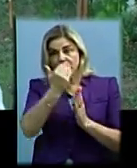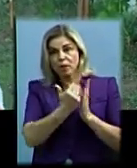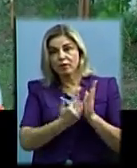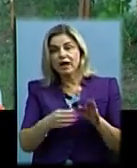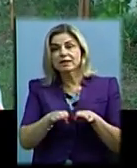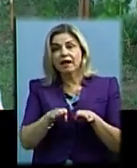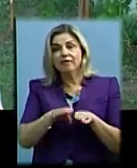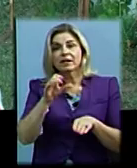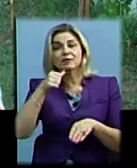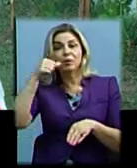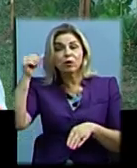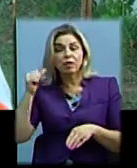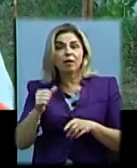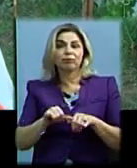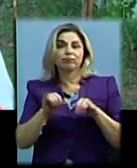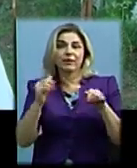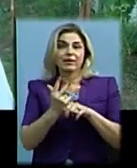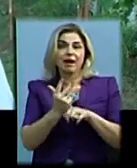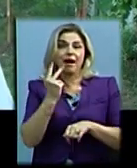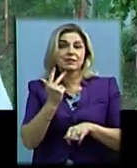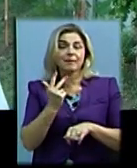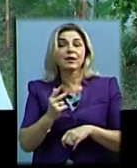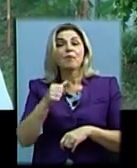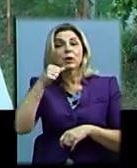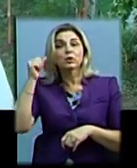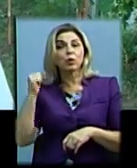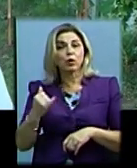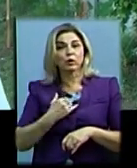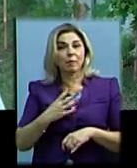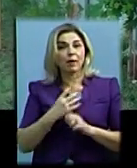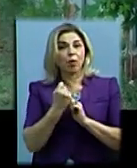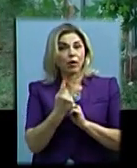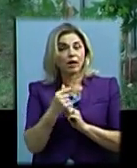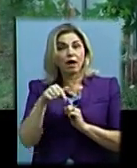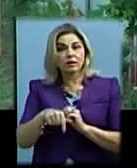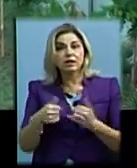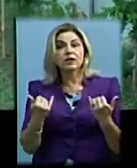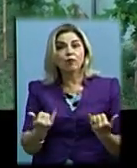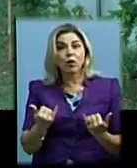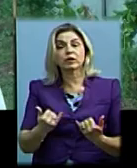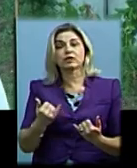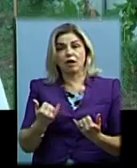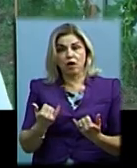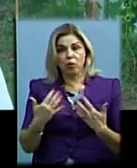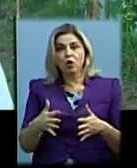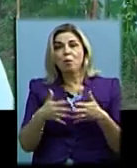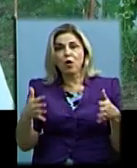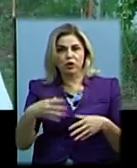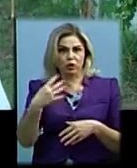минулим роком, зросло у три рази. Тобто, якщо в минулому році у нас було 11, то на сьогоднішній день це вже більше 40.